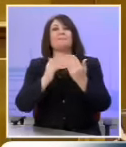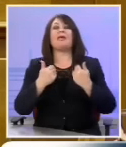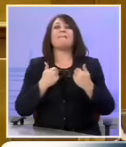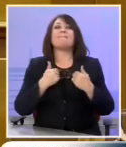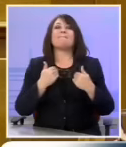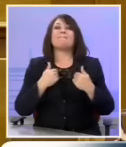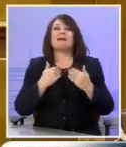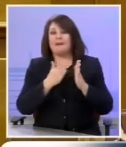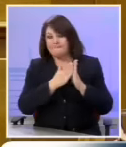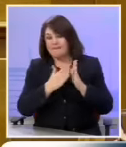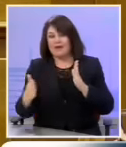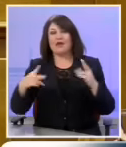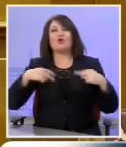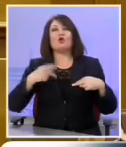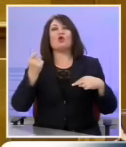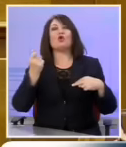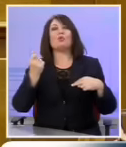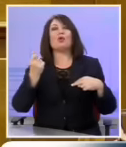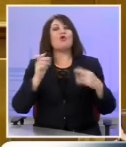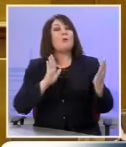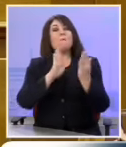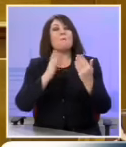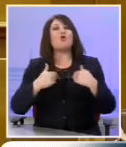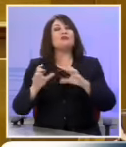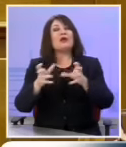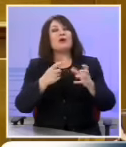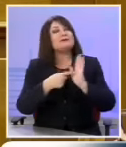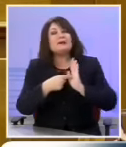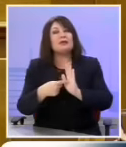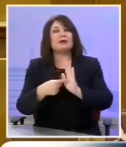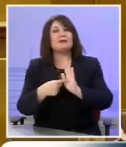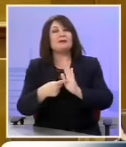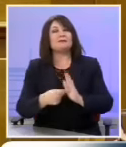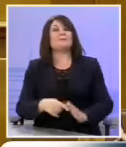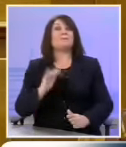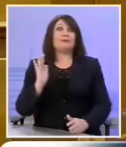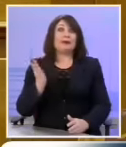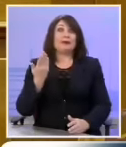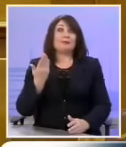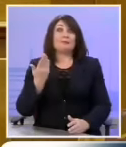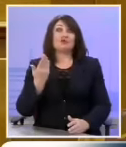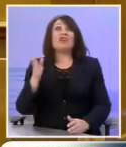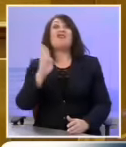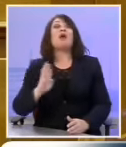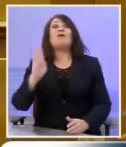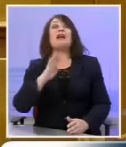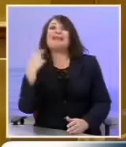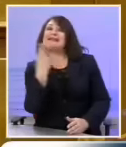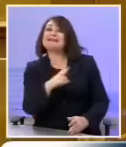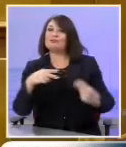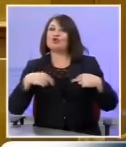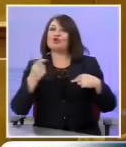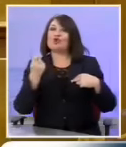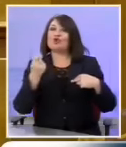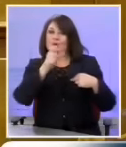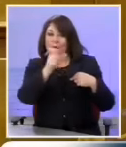περίοδο στο Υπουργείο Οικονομικών και πώς αντιμετώπισε την περίοδο του κυρίου Βαρουφάκη, του